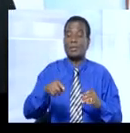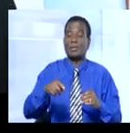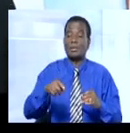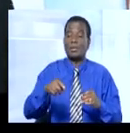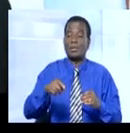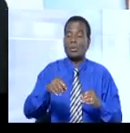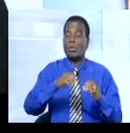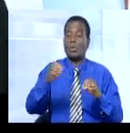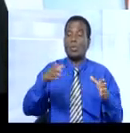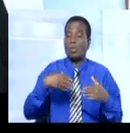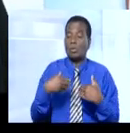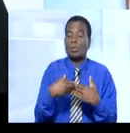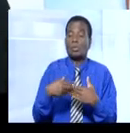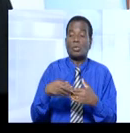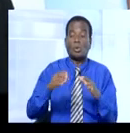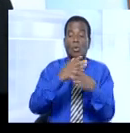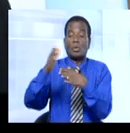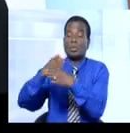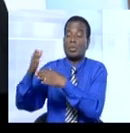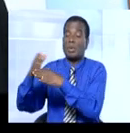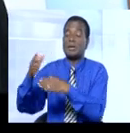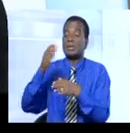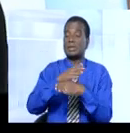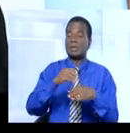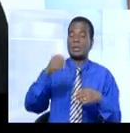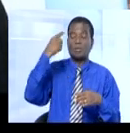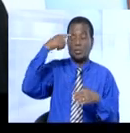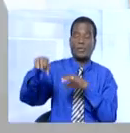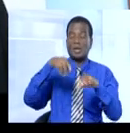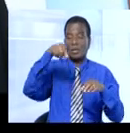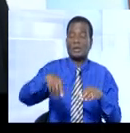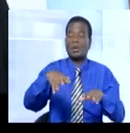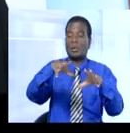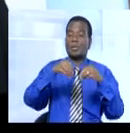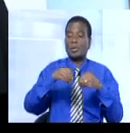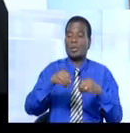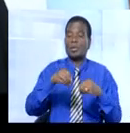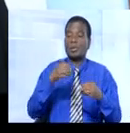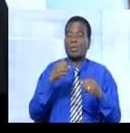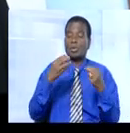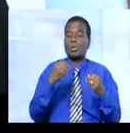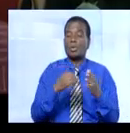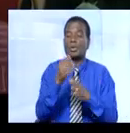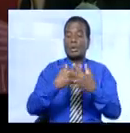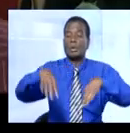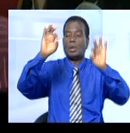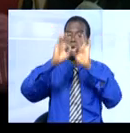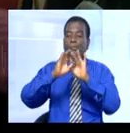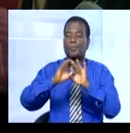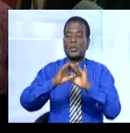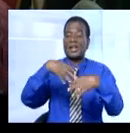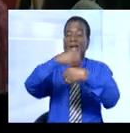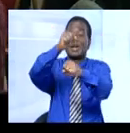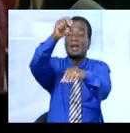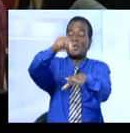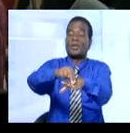on alloue ou bien on repartit ces facteurs-là pour faire en sorte d'avoir une production beaucoup plus importante. La mise en